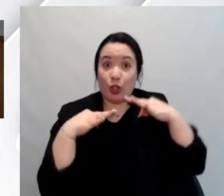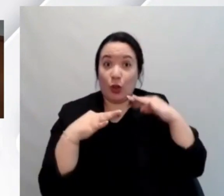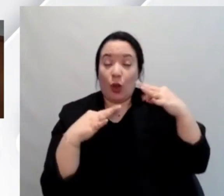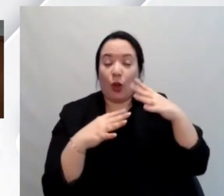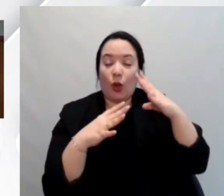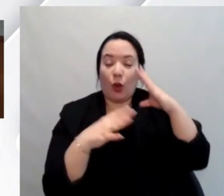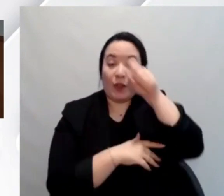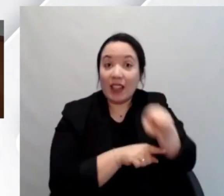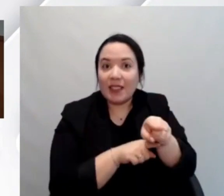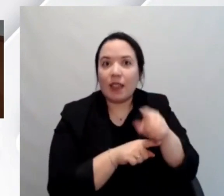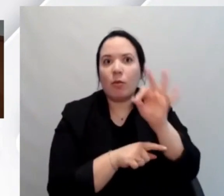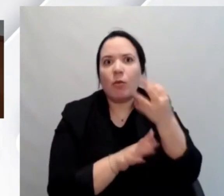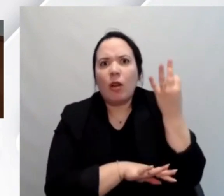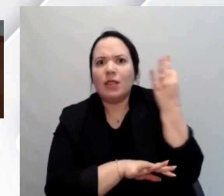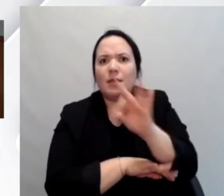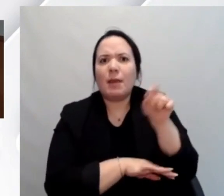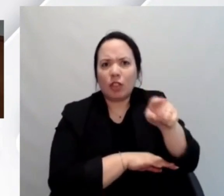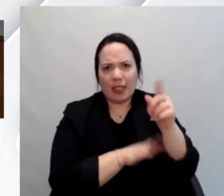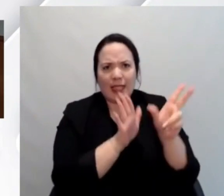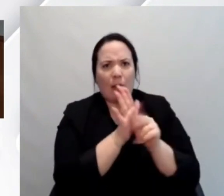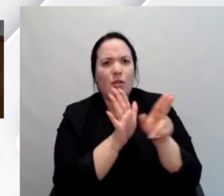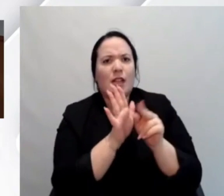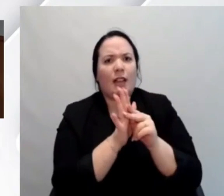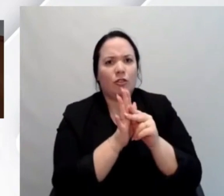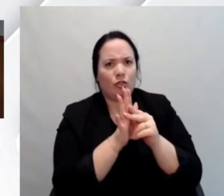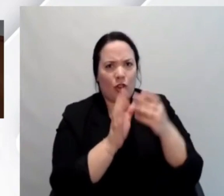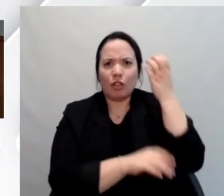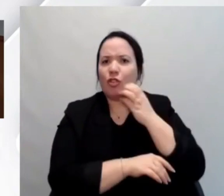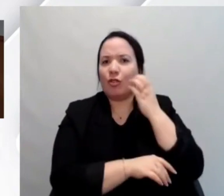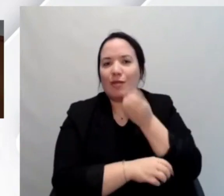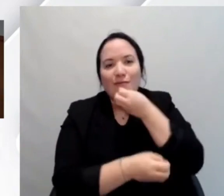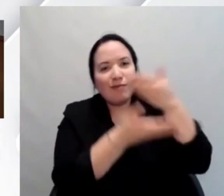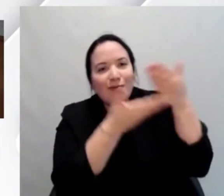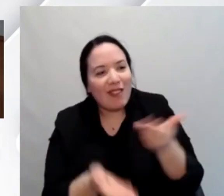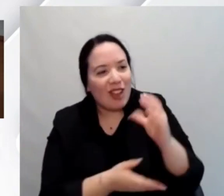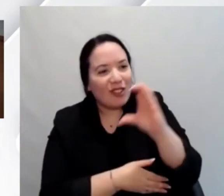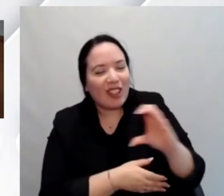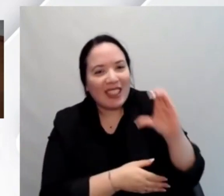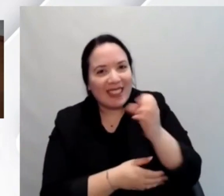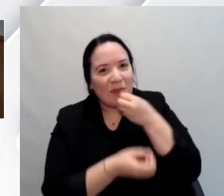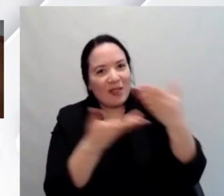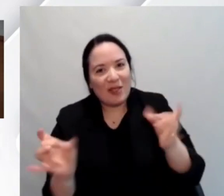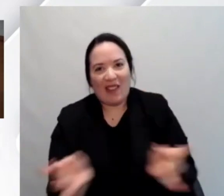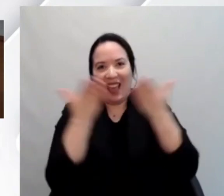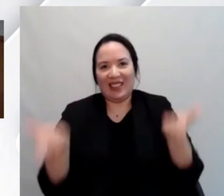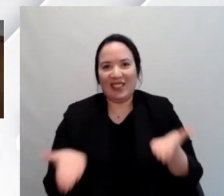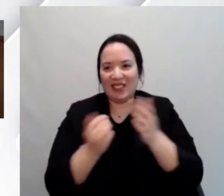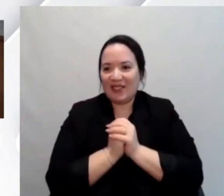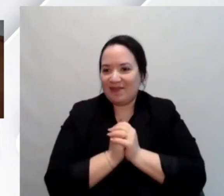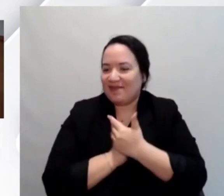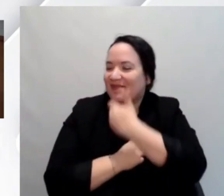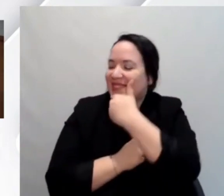specialista del mondo delle app mobile. Cristian, benvenuto, benvenuto a questo evento. Grazie.